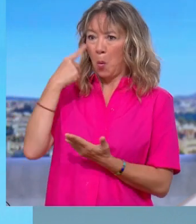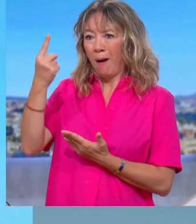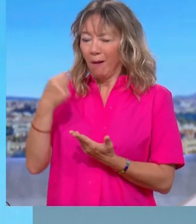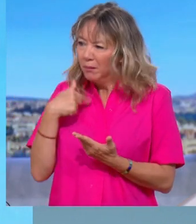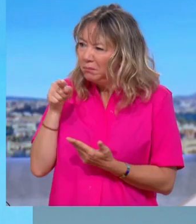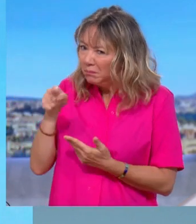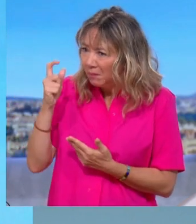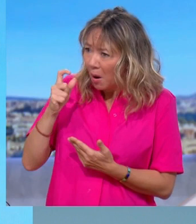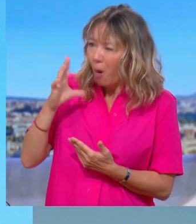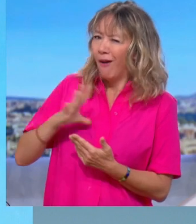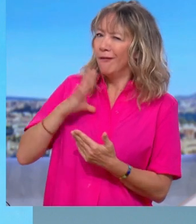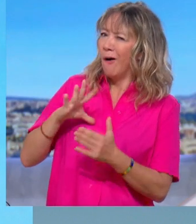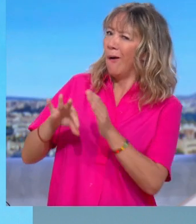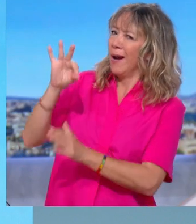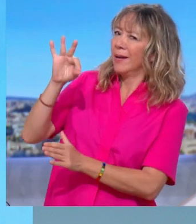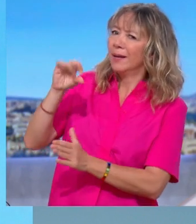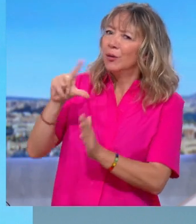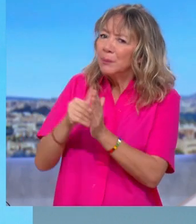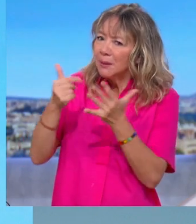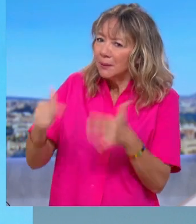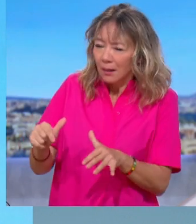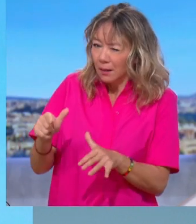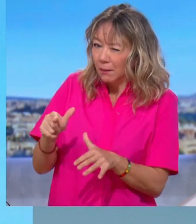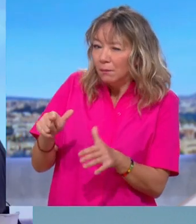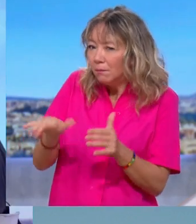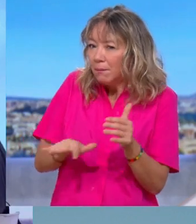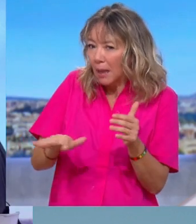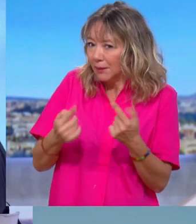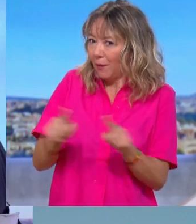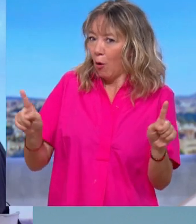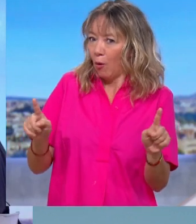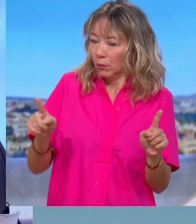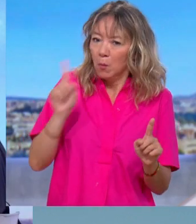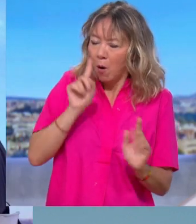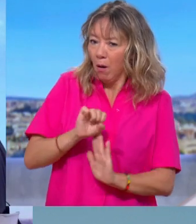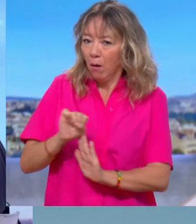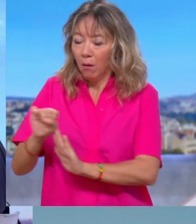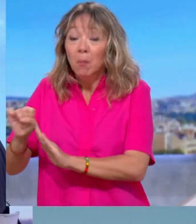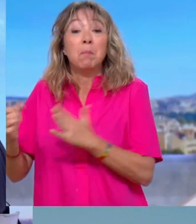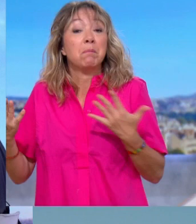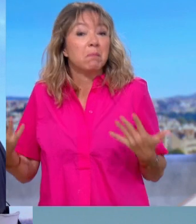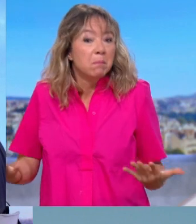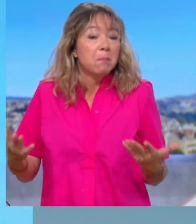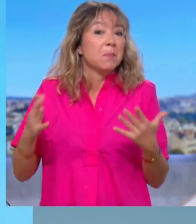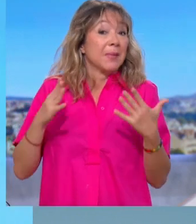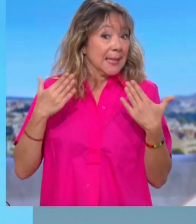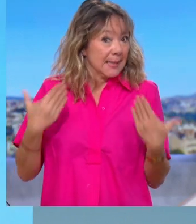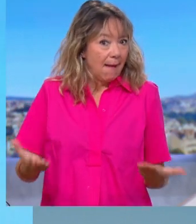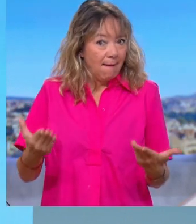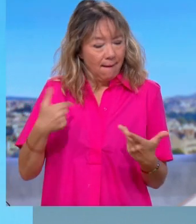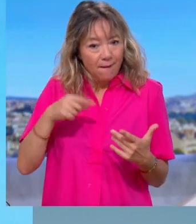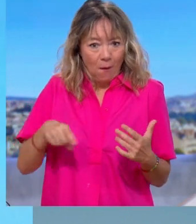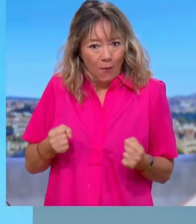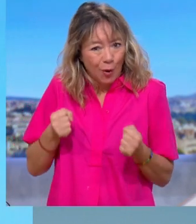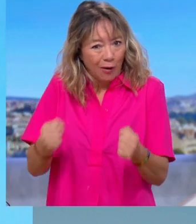chef de l'État puisqu'il s'est fait lire en 2017 sur des bases complètement différentes ? Donc voilà, ça mériterait effectivement que ces gens-là prennent leur courage